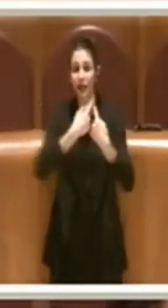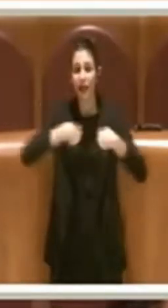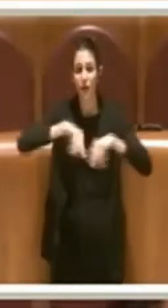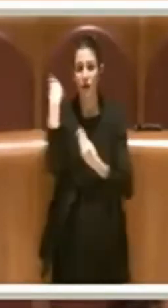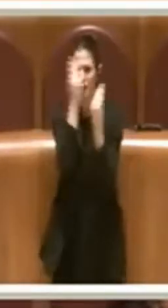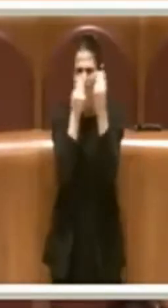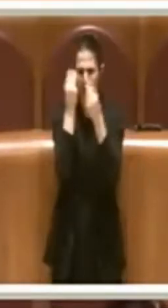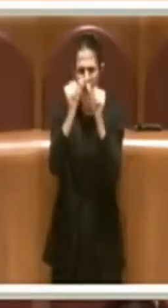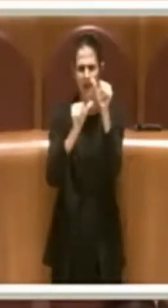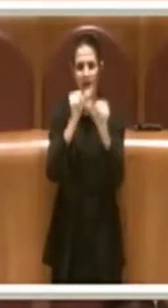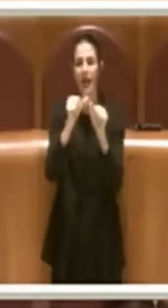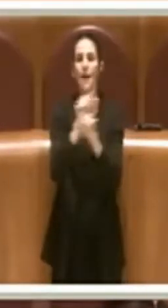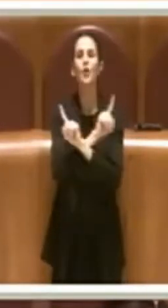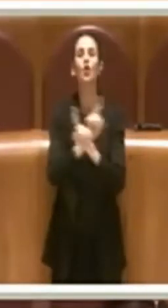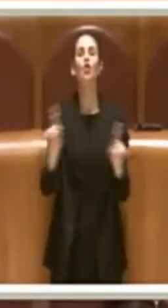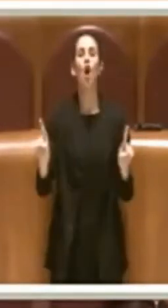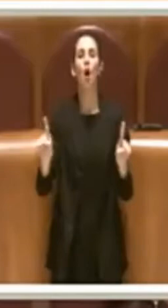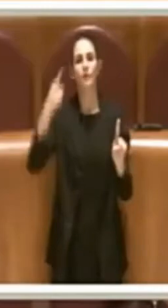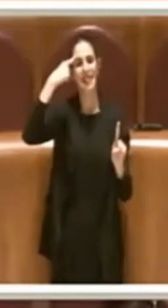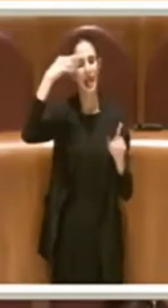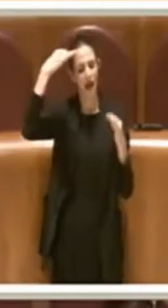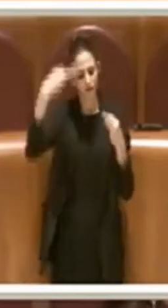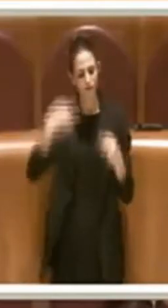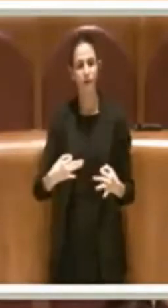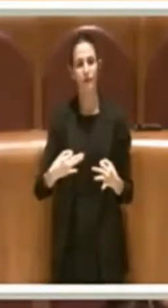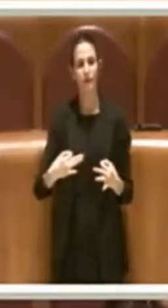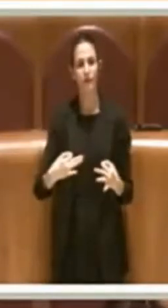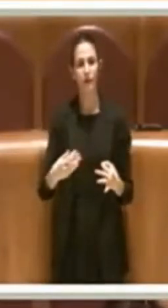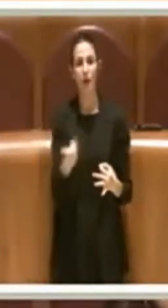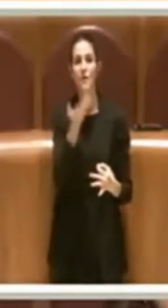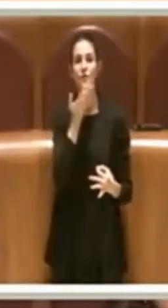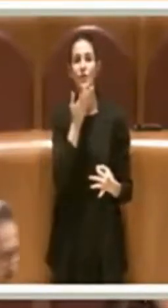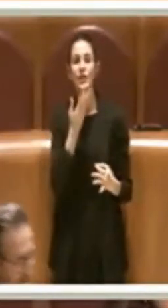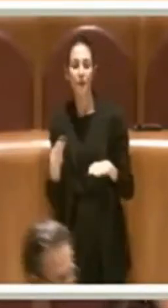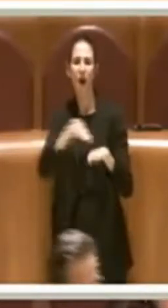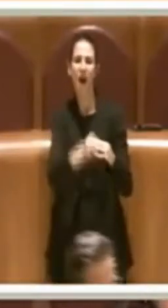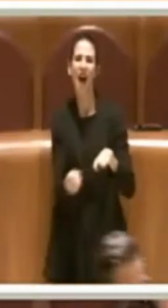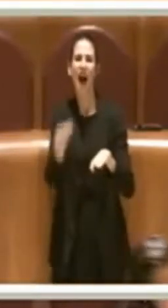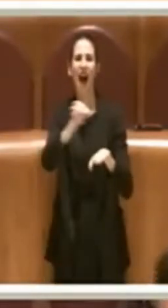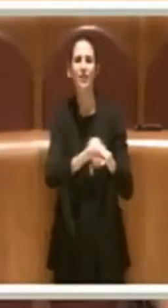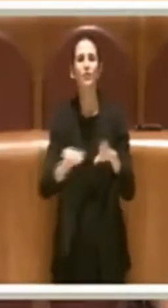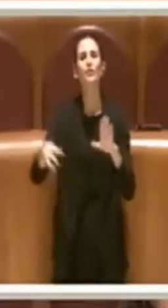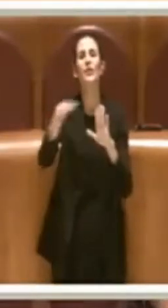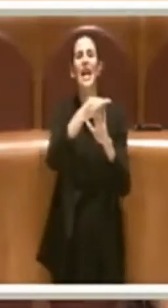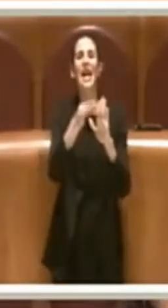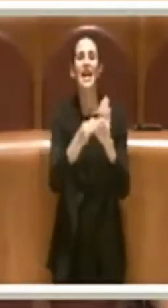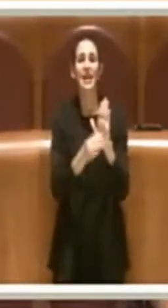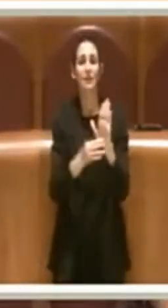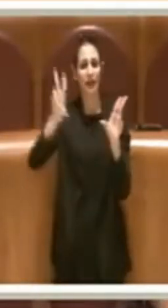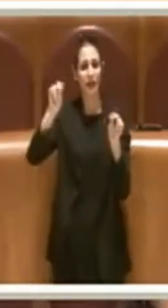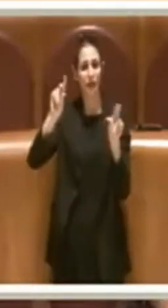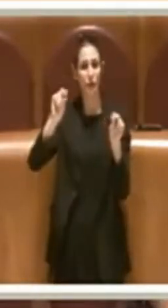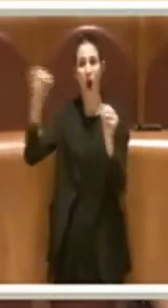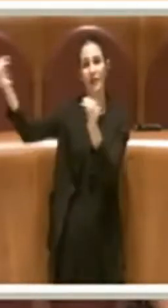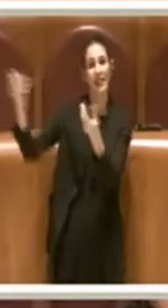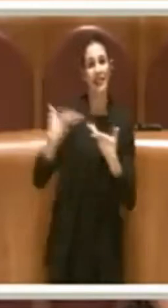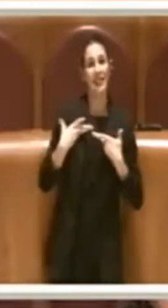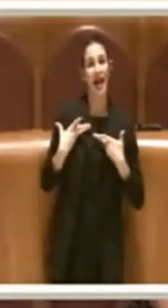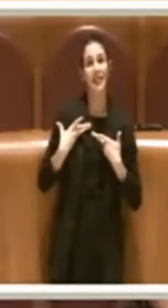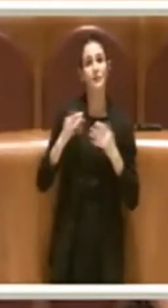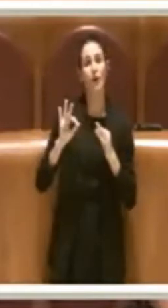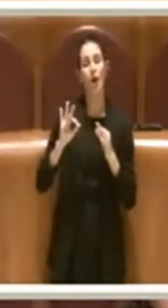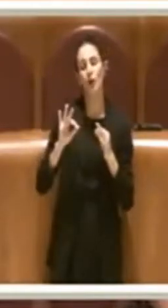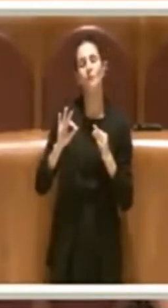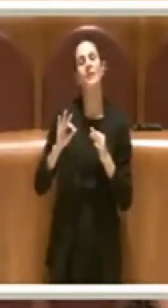andiamo ad inserire dei nuovi elementi che ci hanno fornito istituzioni superiori. Tra l'altro, per chiarezza del testo,